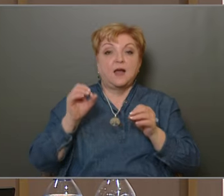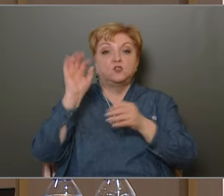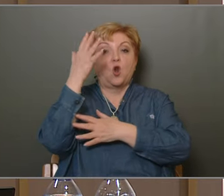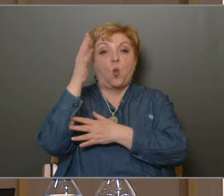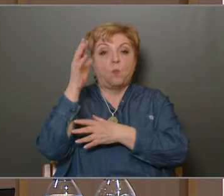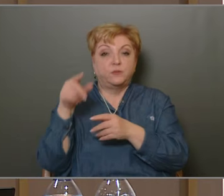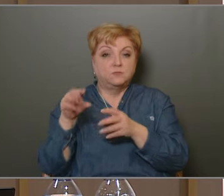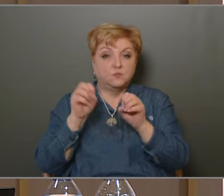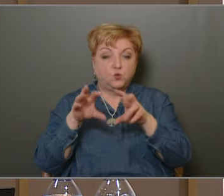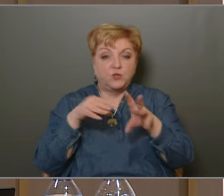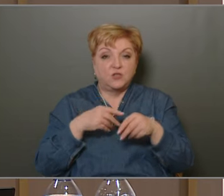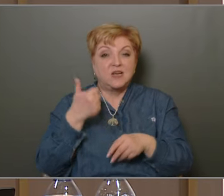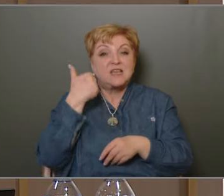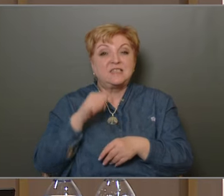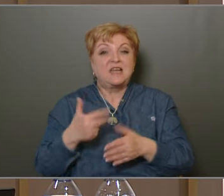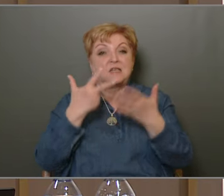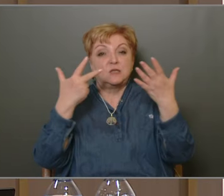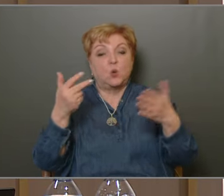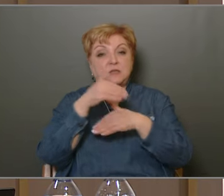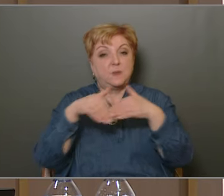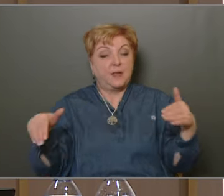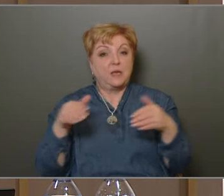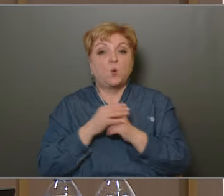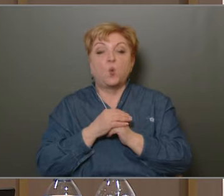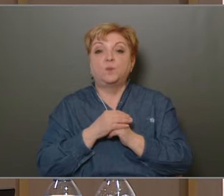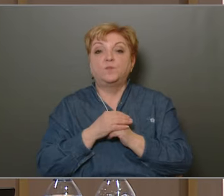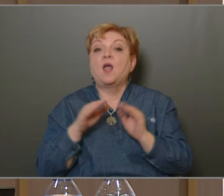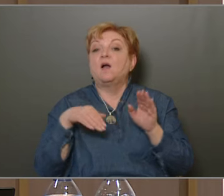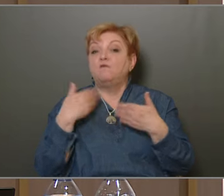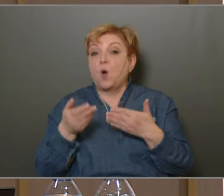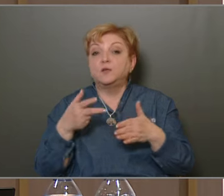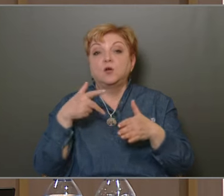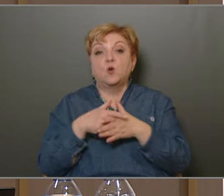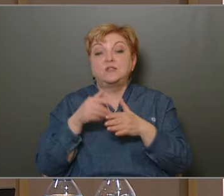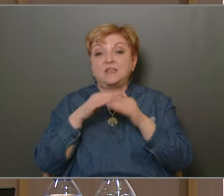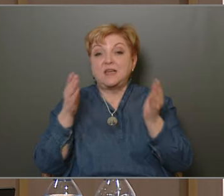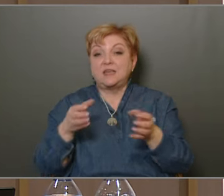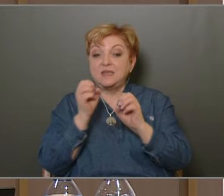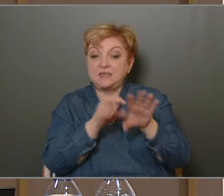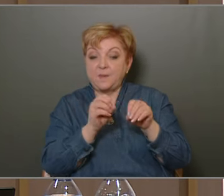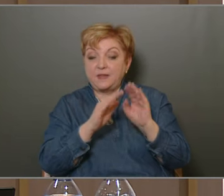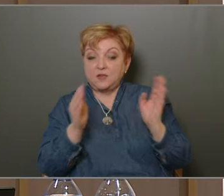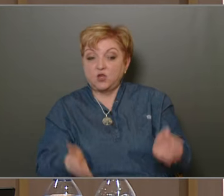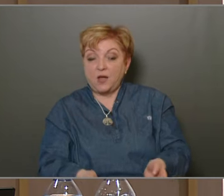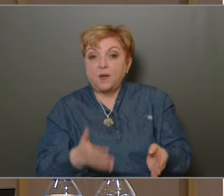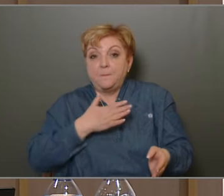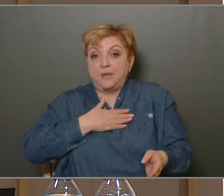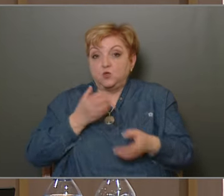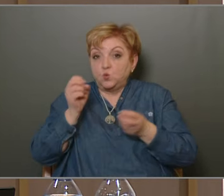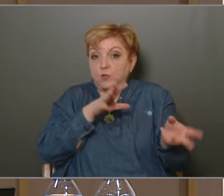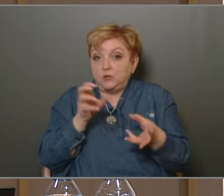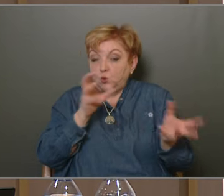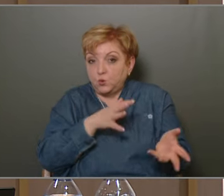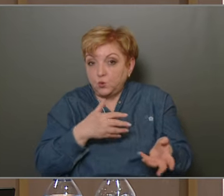feladatként jelenik, meg 180 millió forint a költsövetésünkben. vagy a köztéri szemetesek, ugye mi is sűrítünk a saját toadalom